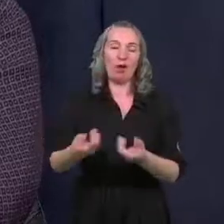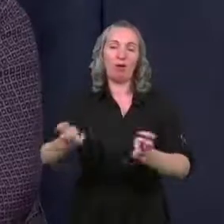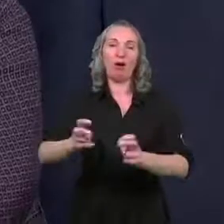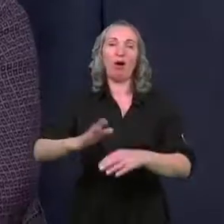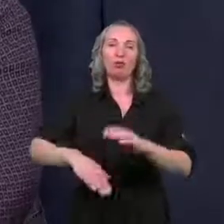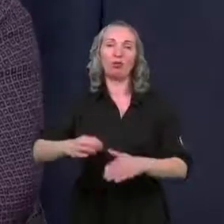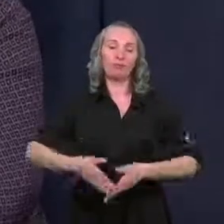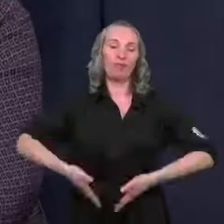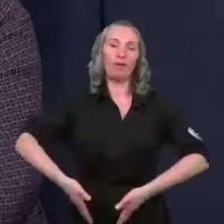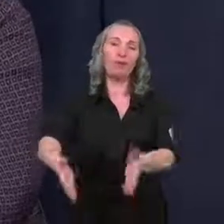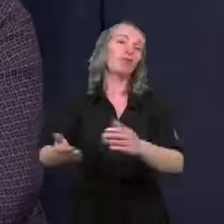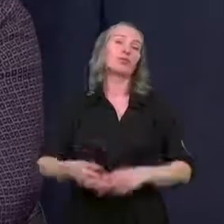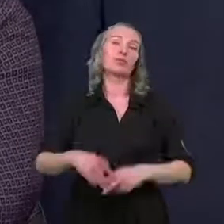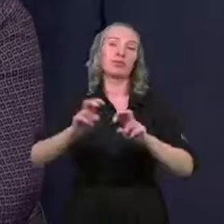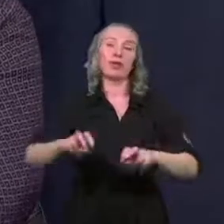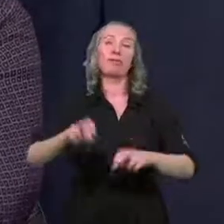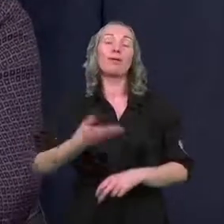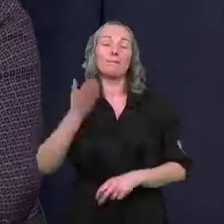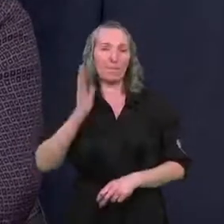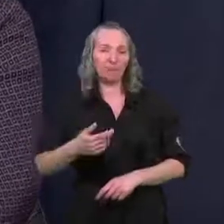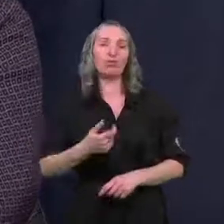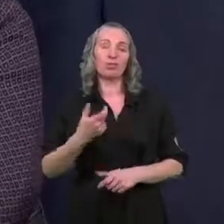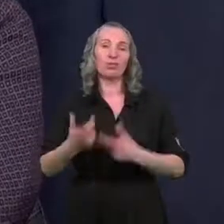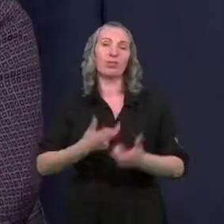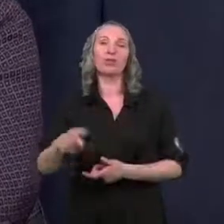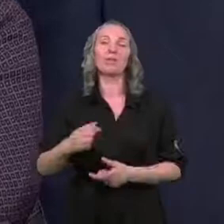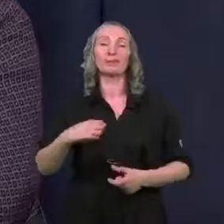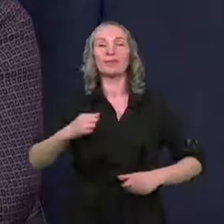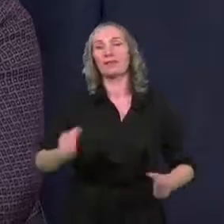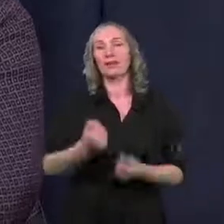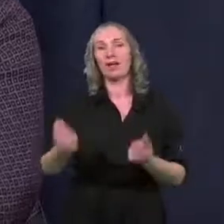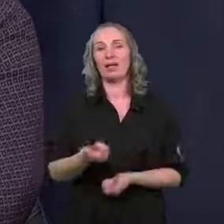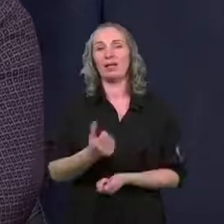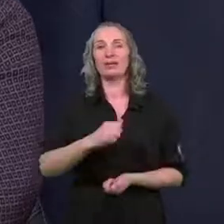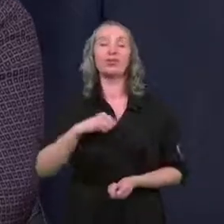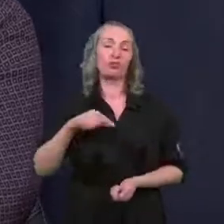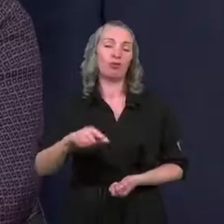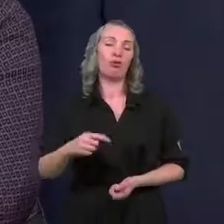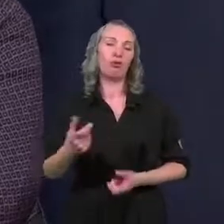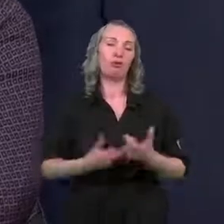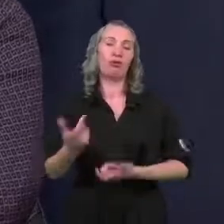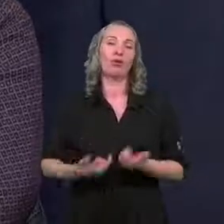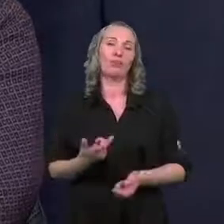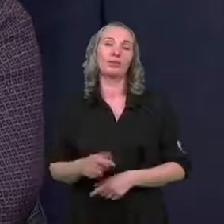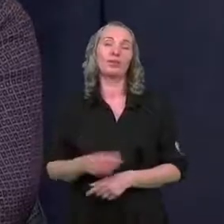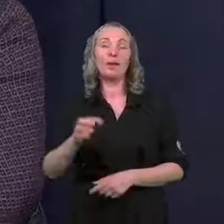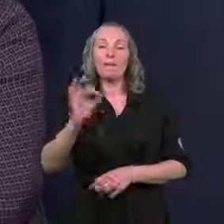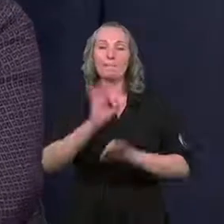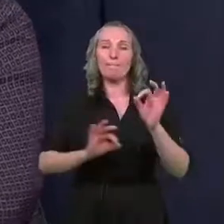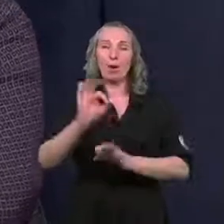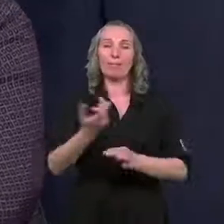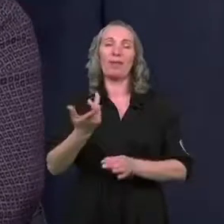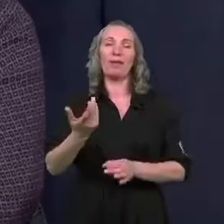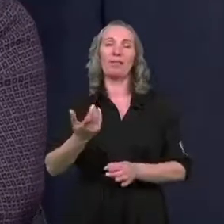naszych ulic. My oczywiście będziemy to robić i staramy się rzeczywiście to robić i poprawiać